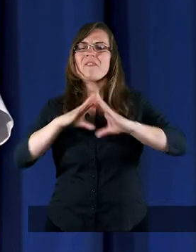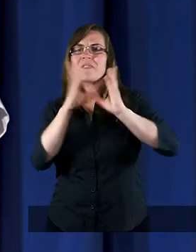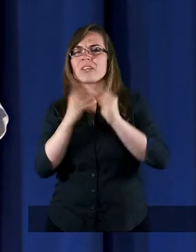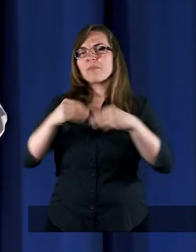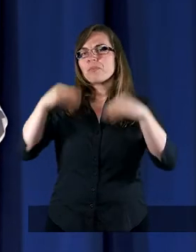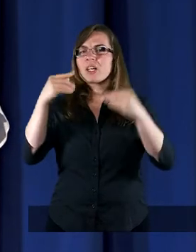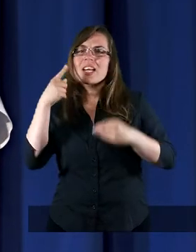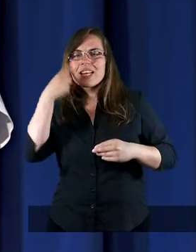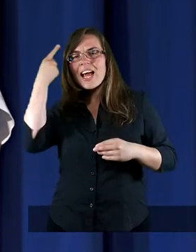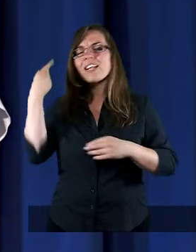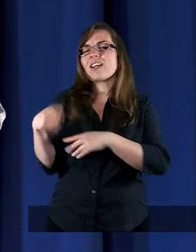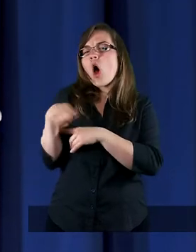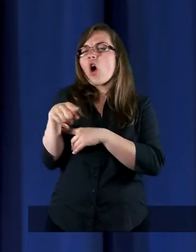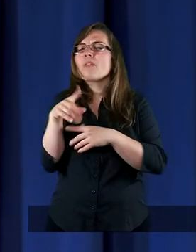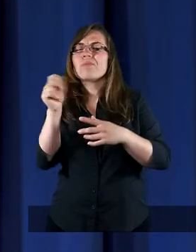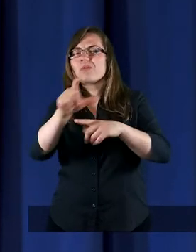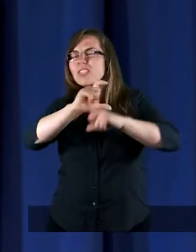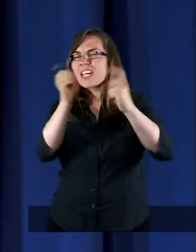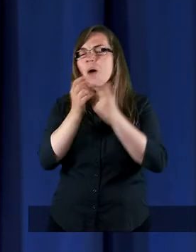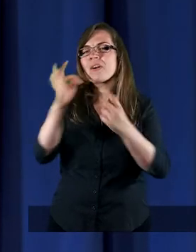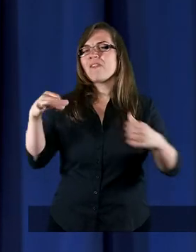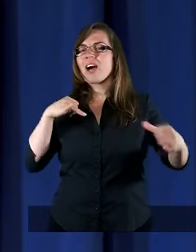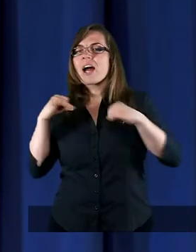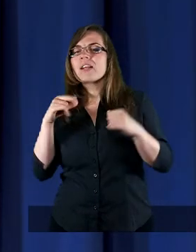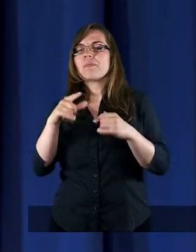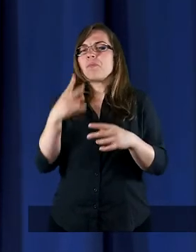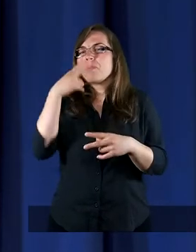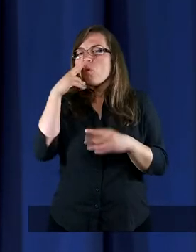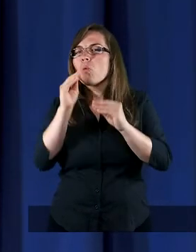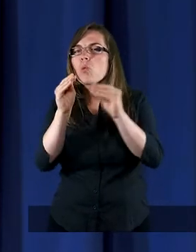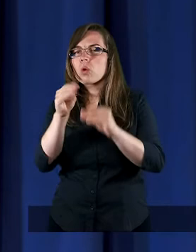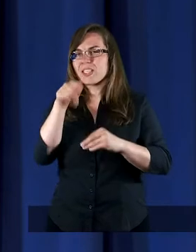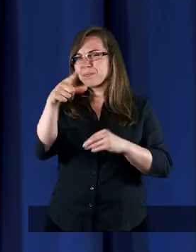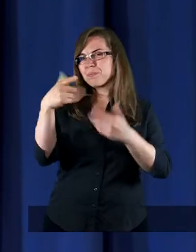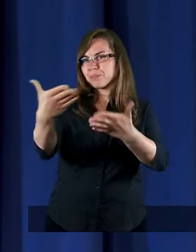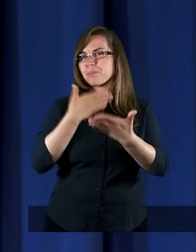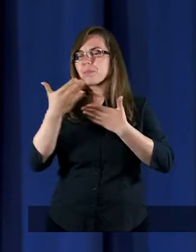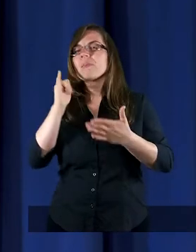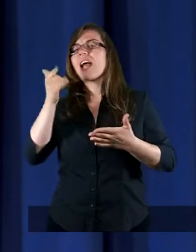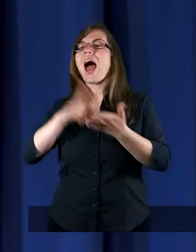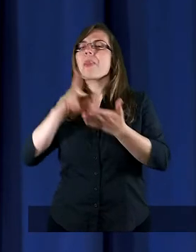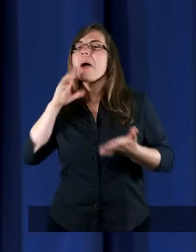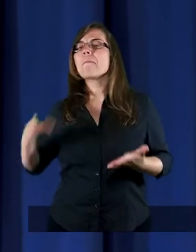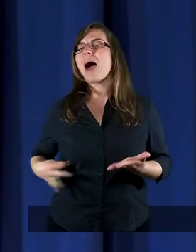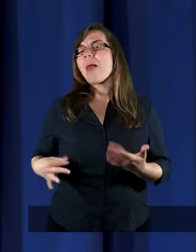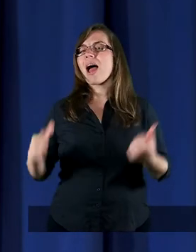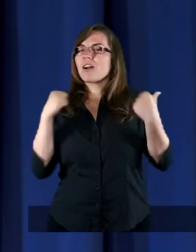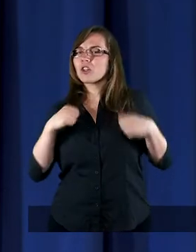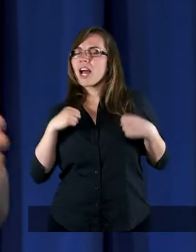biegnie i tęskni ogonem. Pocałuj go w łapę, bo uczy ciebie, jak na pana czekać.